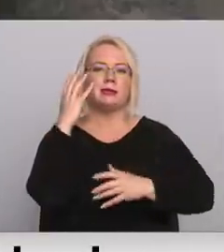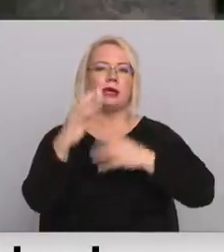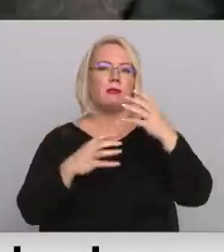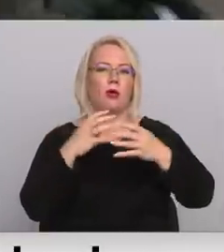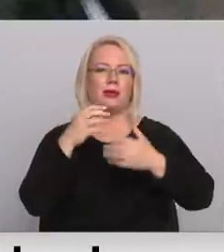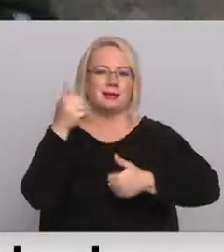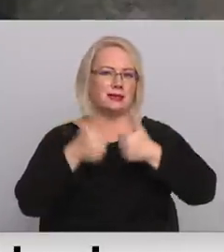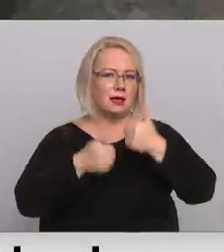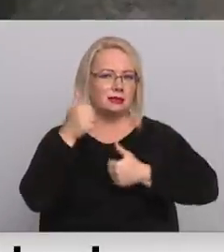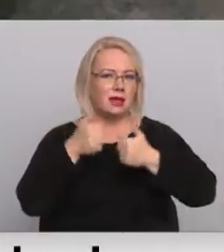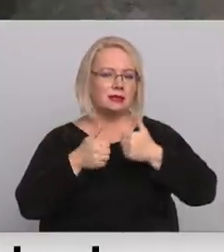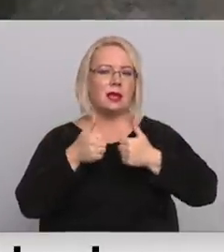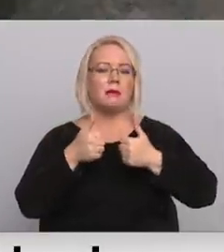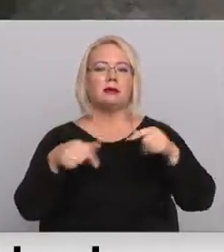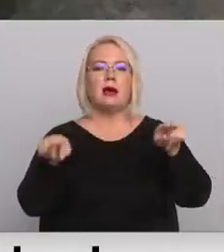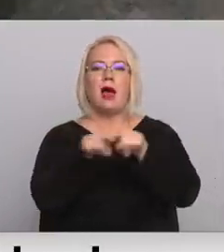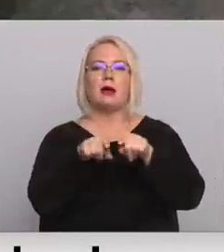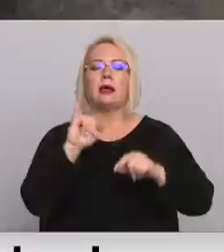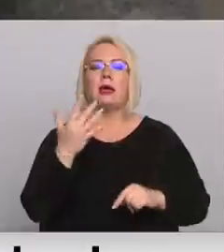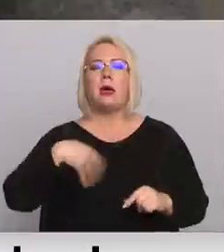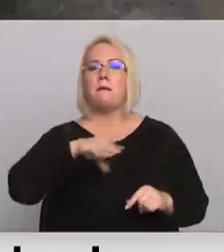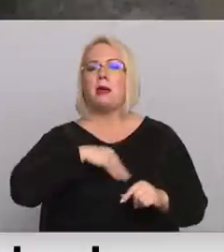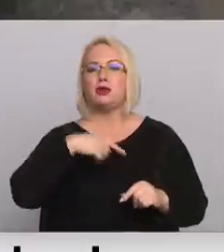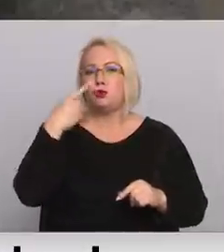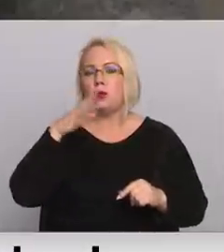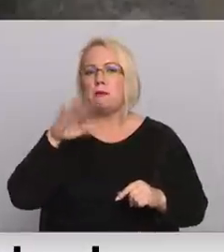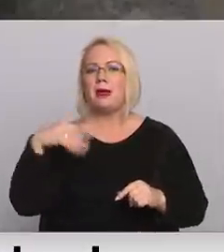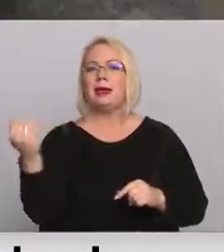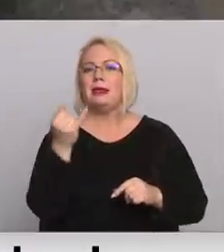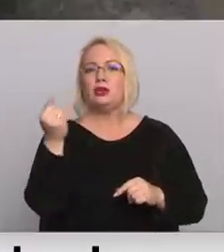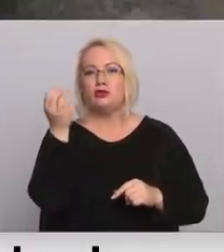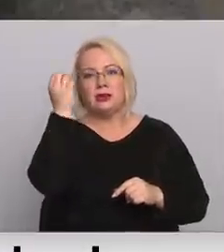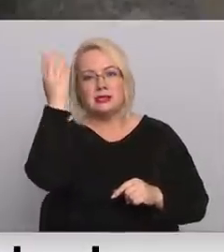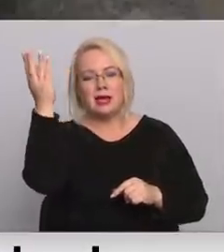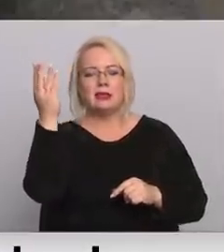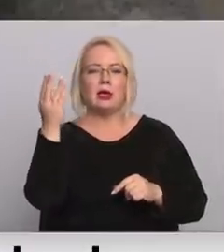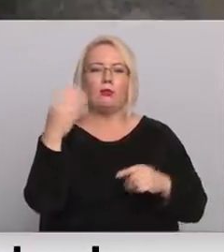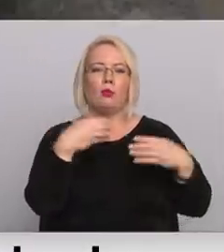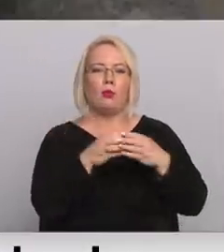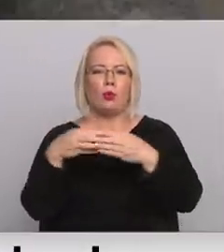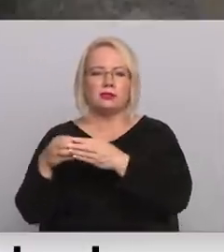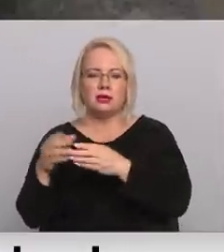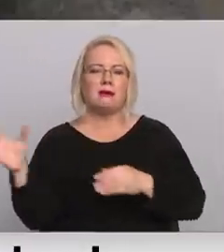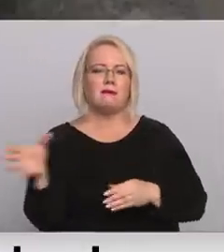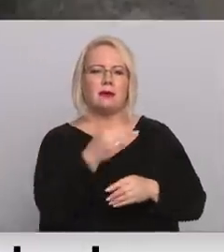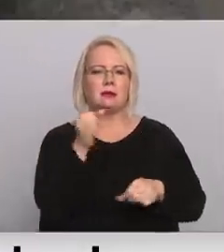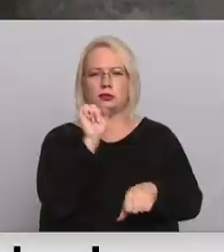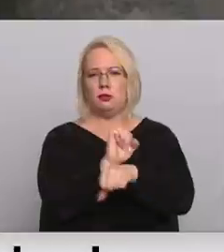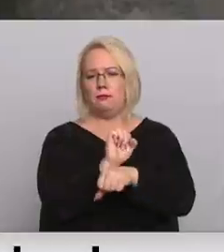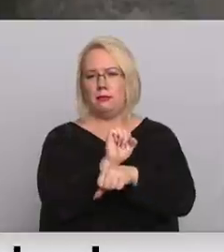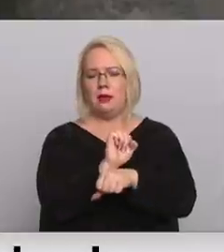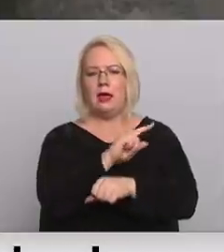sacensības. Arī, ja mēs runājam par interešu izklītību pulciņiem, tas arī viss tiek apturēts